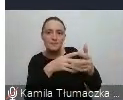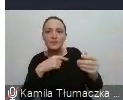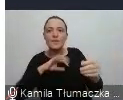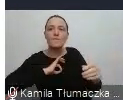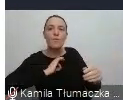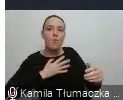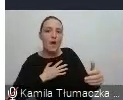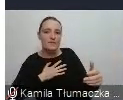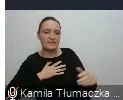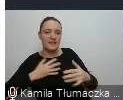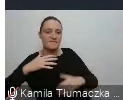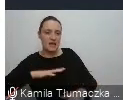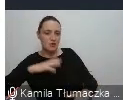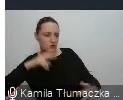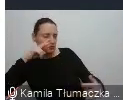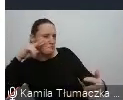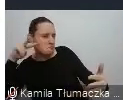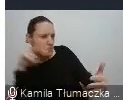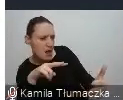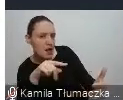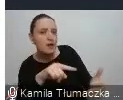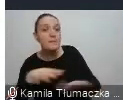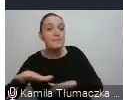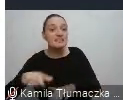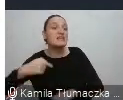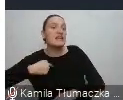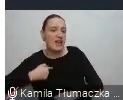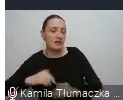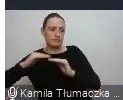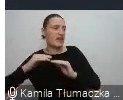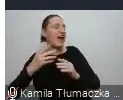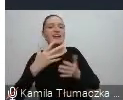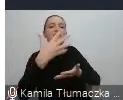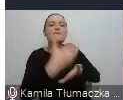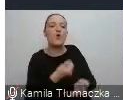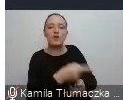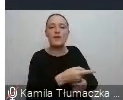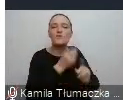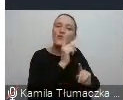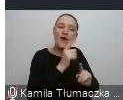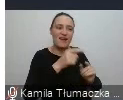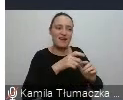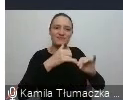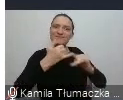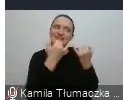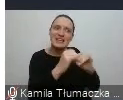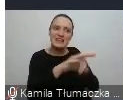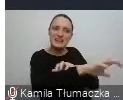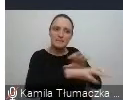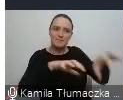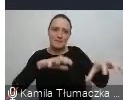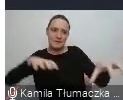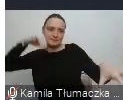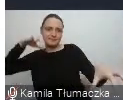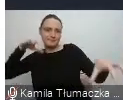własnych wartości i miejsca, w którym my się znajdujemy, nie biorąc pod uwagę całkowicie innego punktu widzenia.